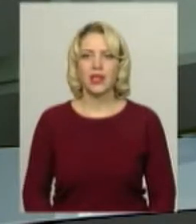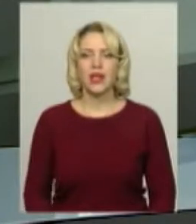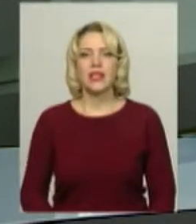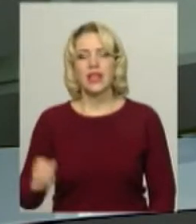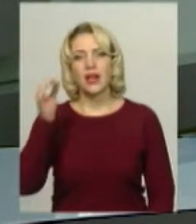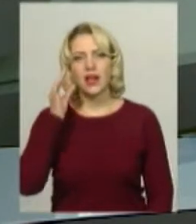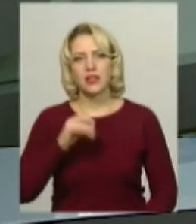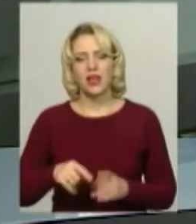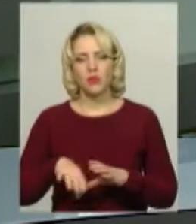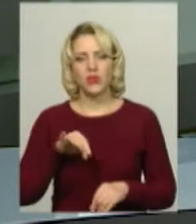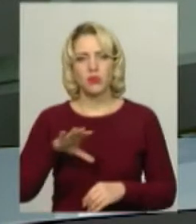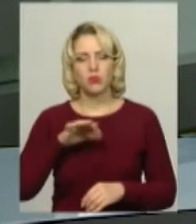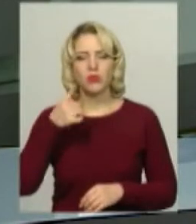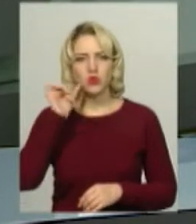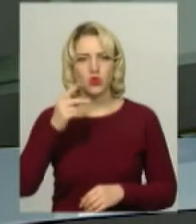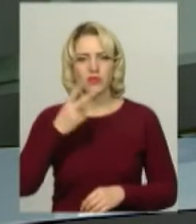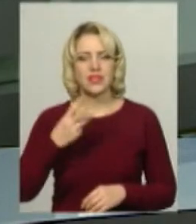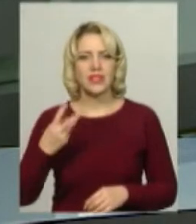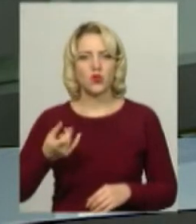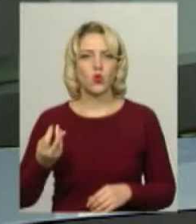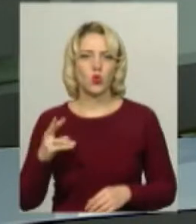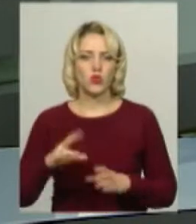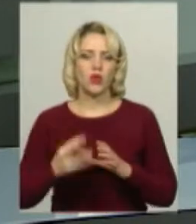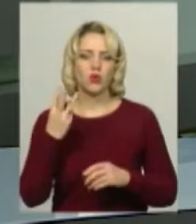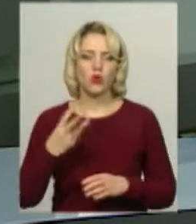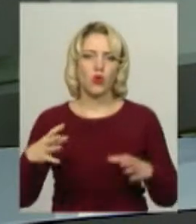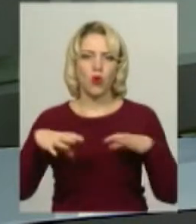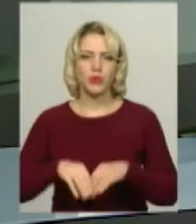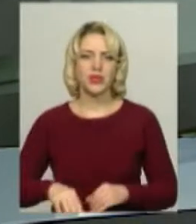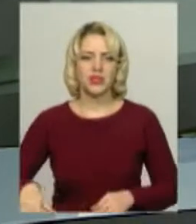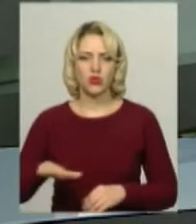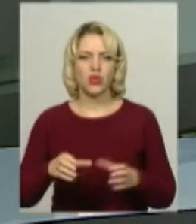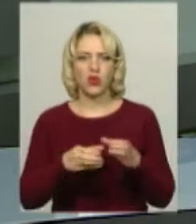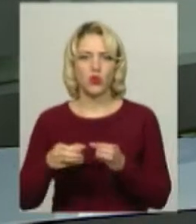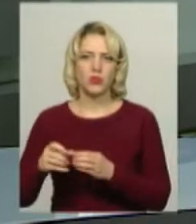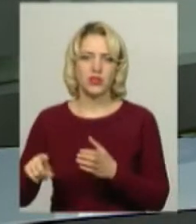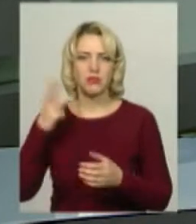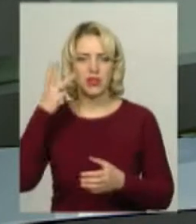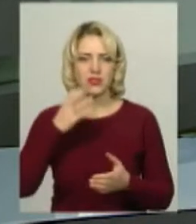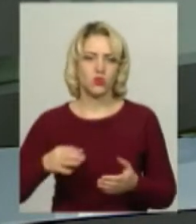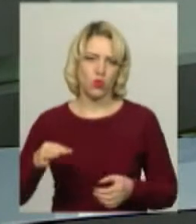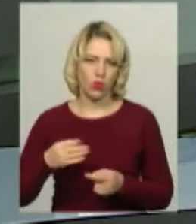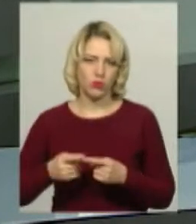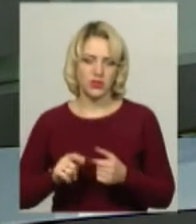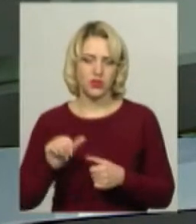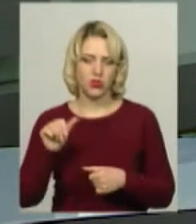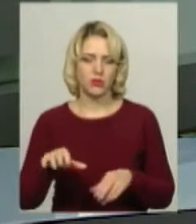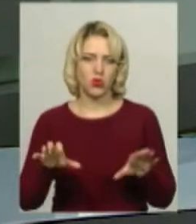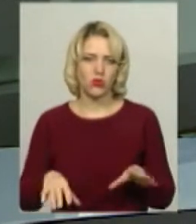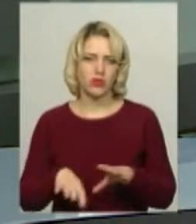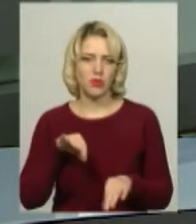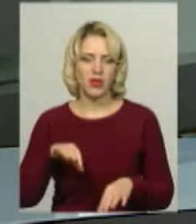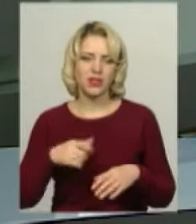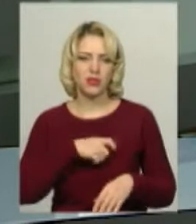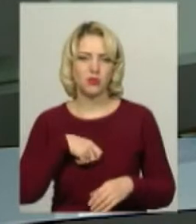Нагадаю, вибори відбулись вчора, 23 грудня, у трьох об'єднаних територіальних громадах Хмельницької області. Окрім голів, обирали